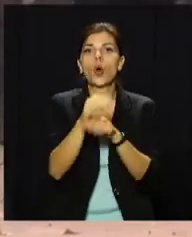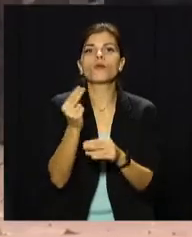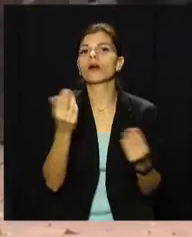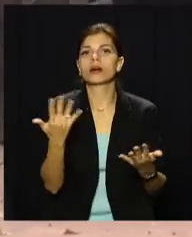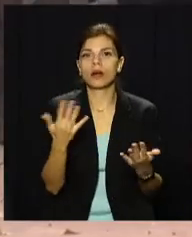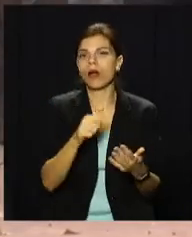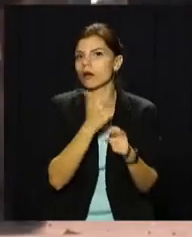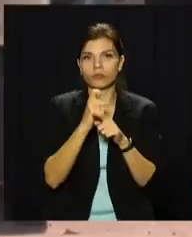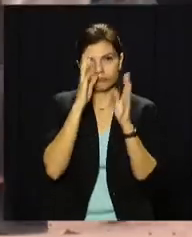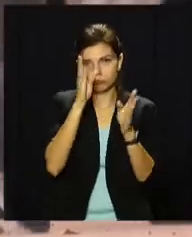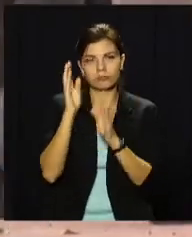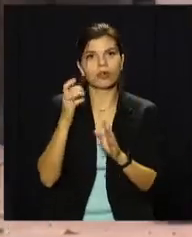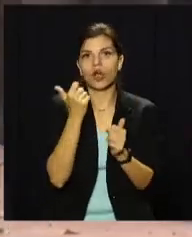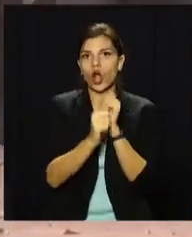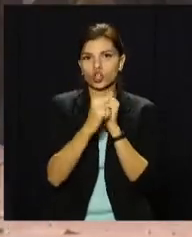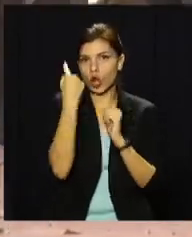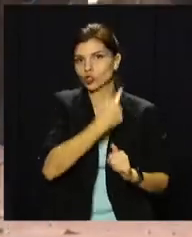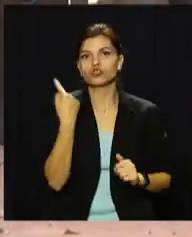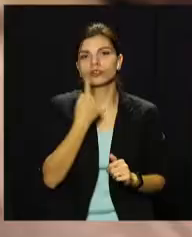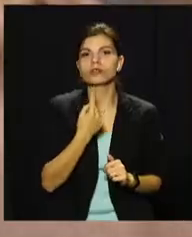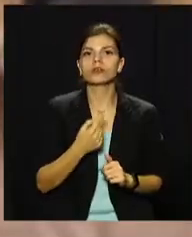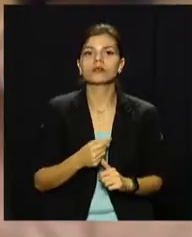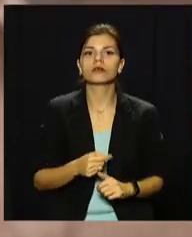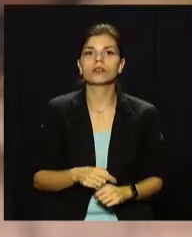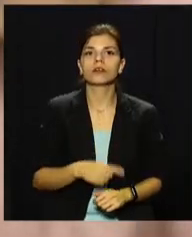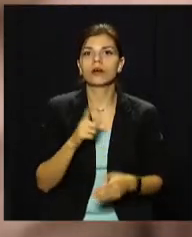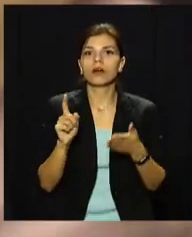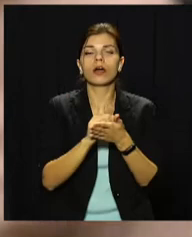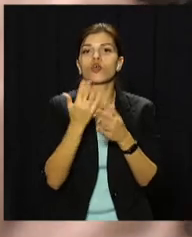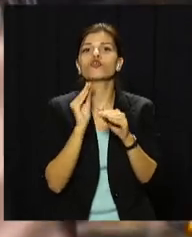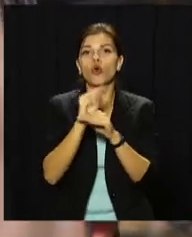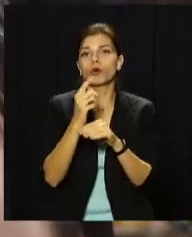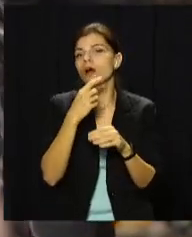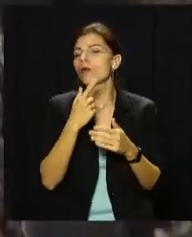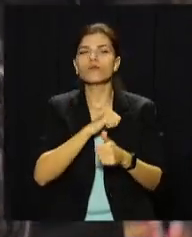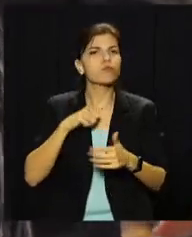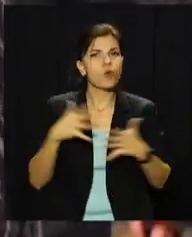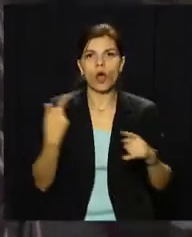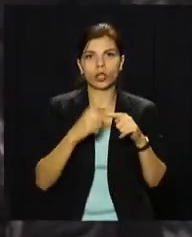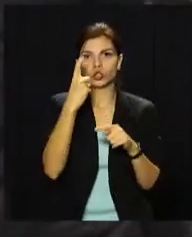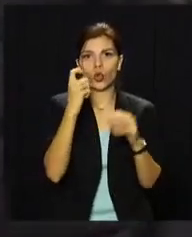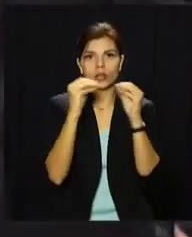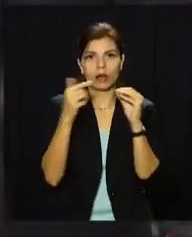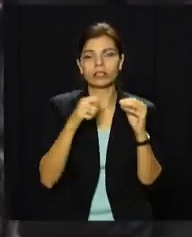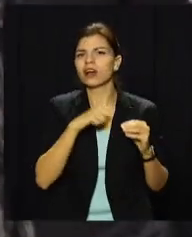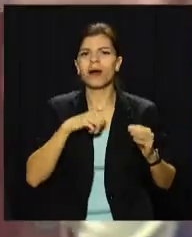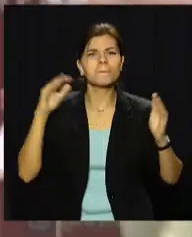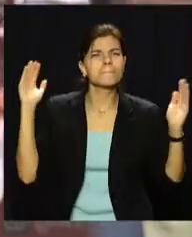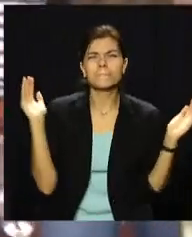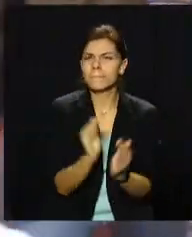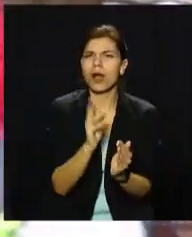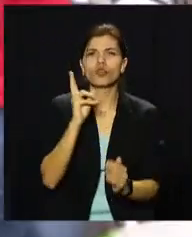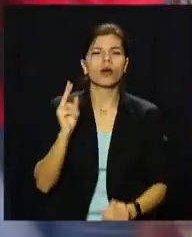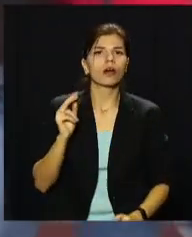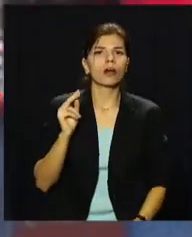індивідуальний, наголошують в регіональному пенсійному фонді. Максимальна прибавка – 110 гривень. Наразі найнижча пенсія для будь-якого